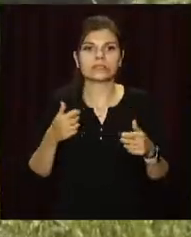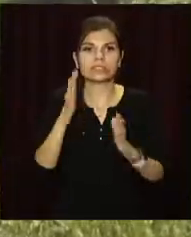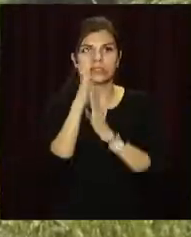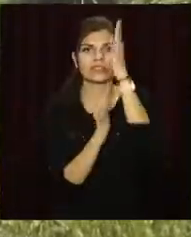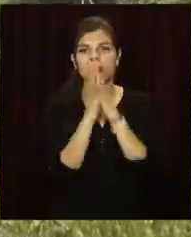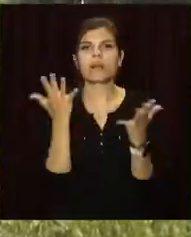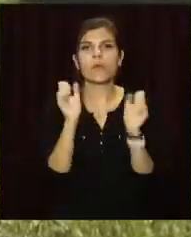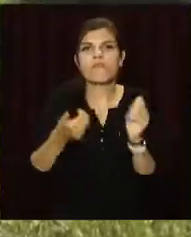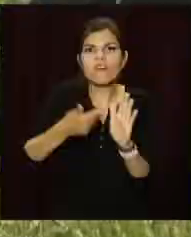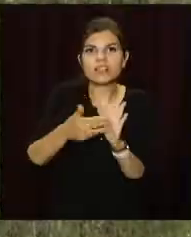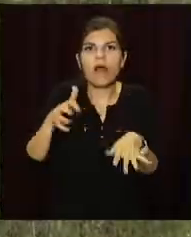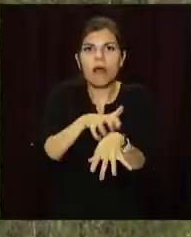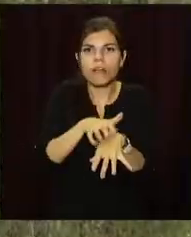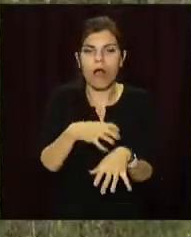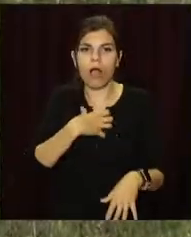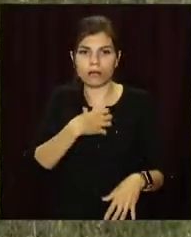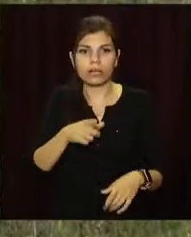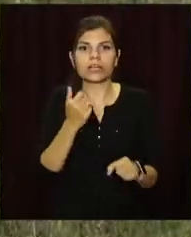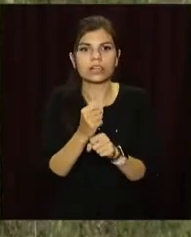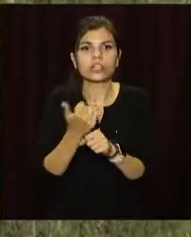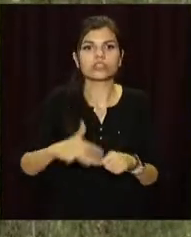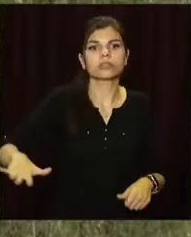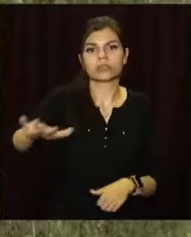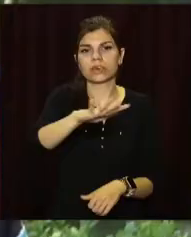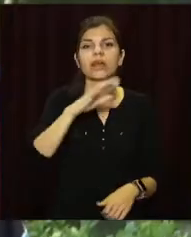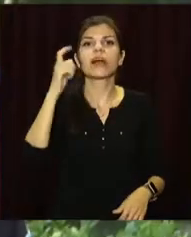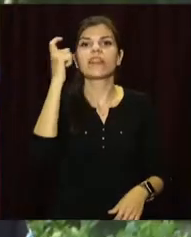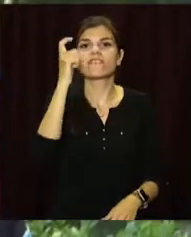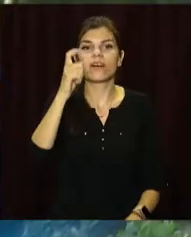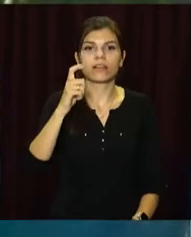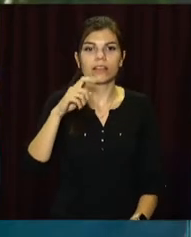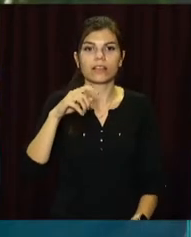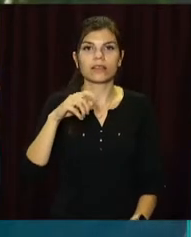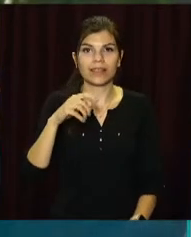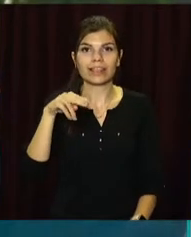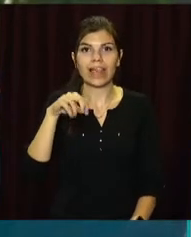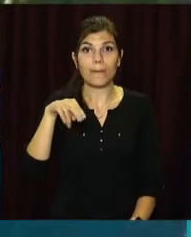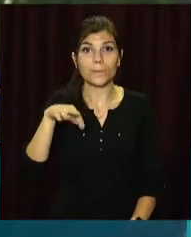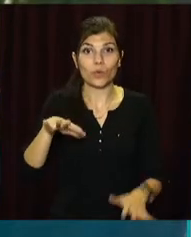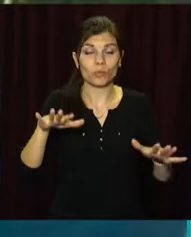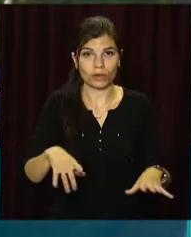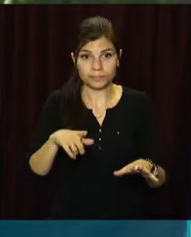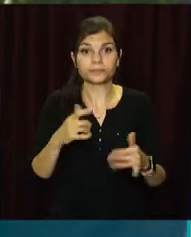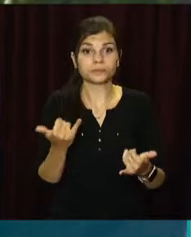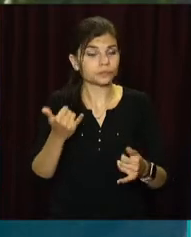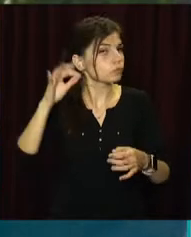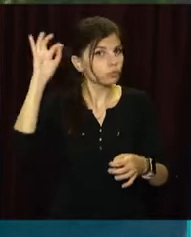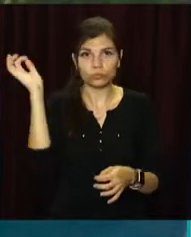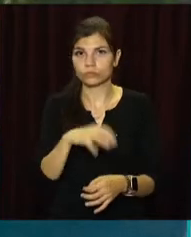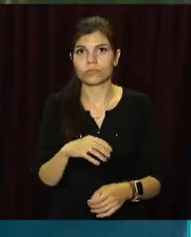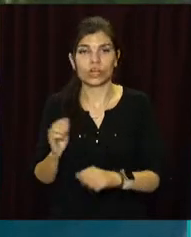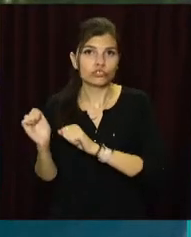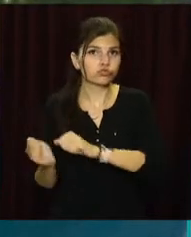які можуть викликати алергію. Нині роблять це у Діївському травайному депо. На підприємстві производиться постійний